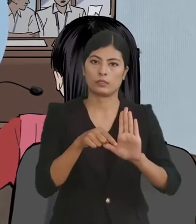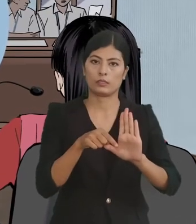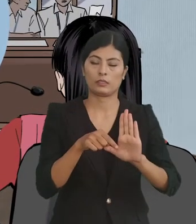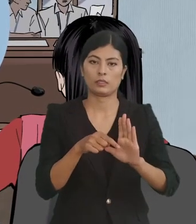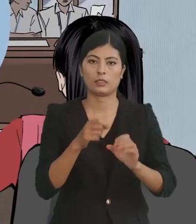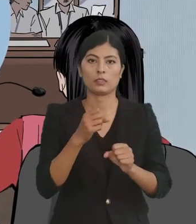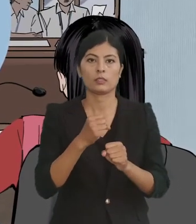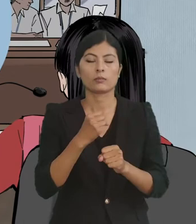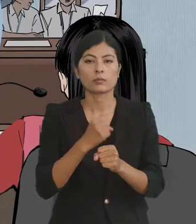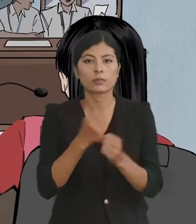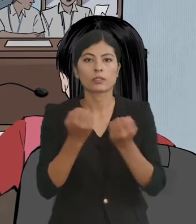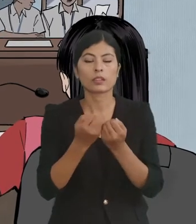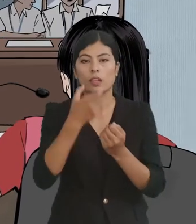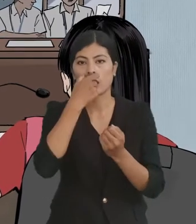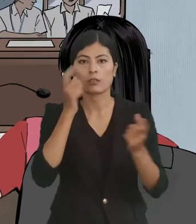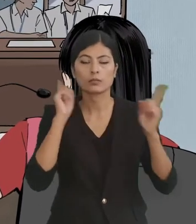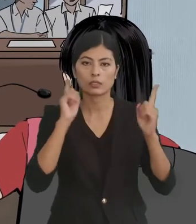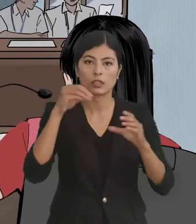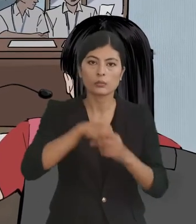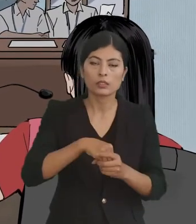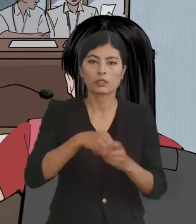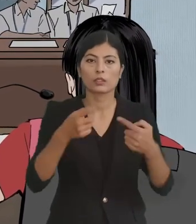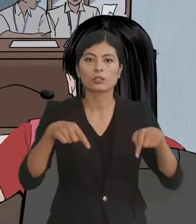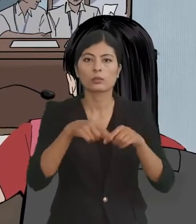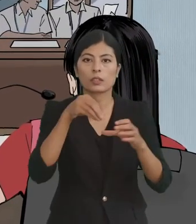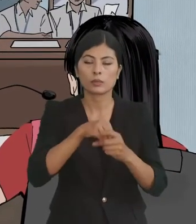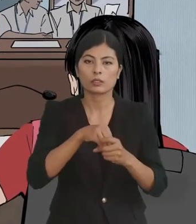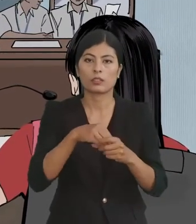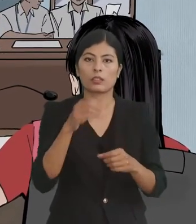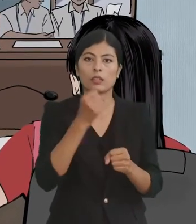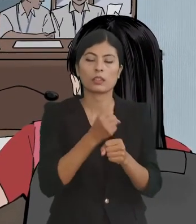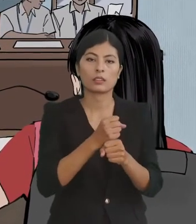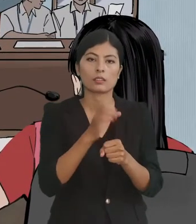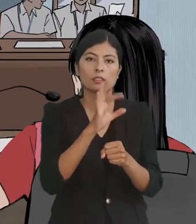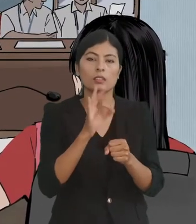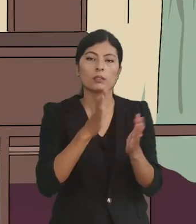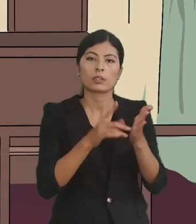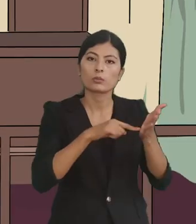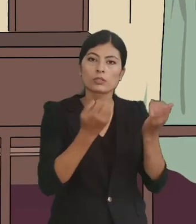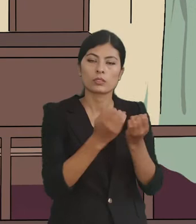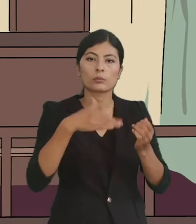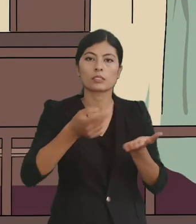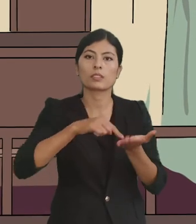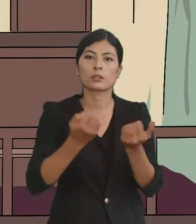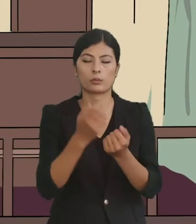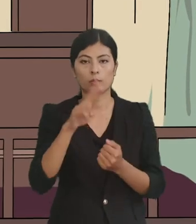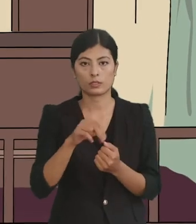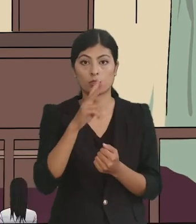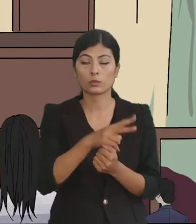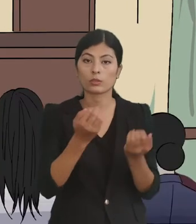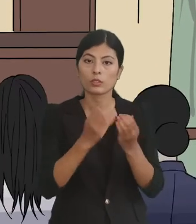तथा नगर साबा वा कारेपालीकाको बैठकले शुरिकित गर्येप साथ लागु गर्णु पर्द छ इस्तो प्रेशन प्रणाली